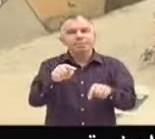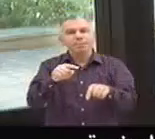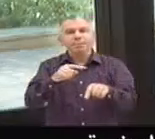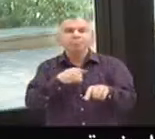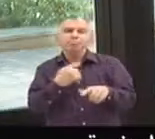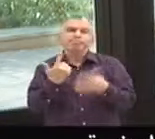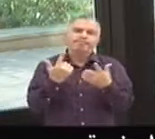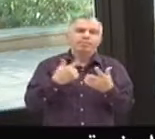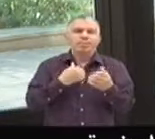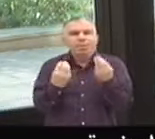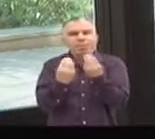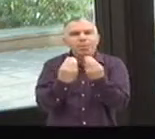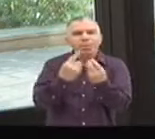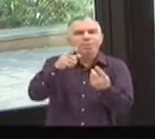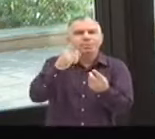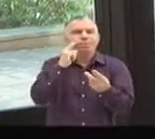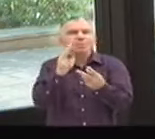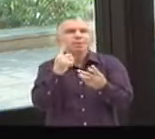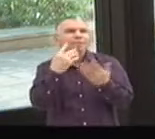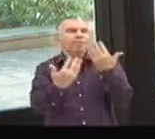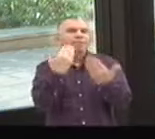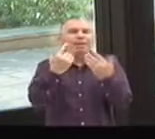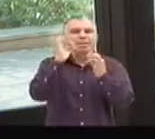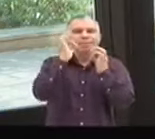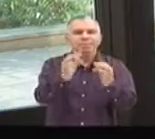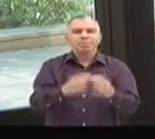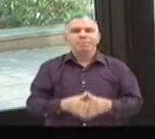Et puis il 20 ans, j'ai monté ma petite compagnie. puis là, ça a été le début d'une aventure.